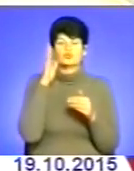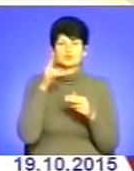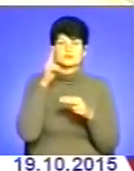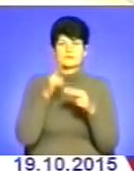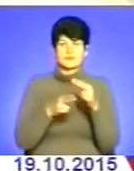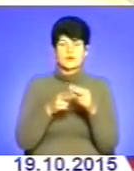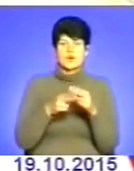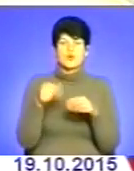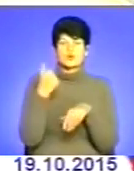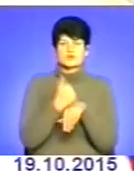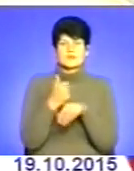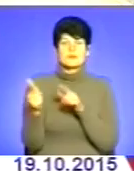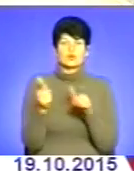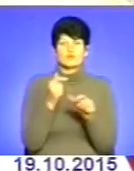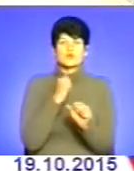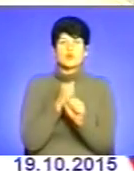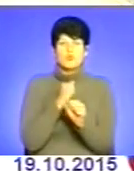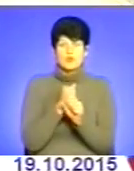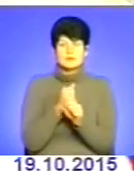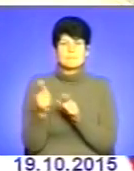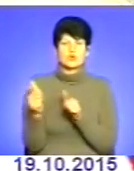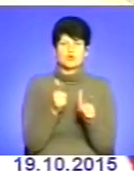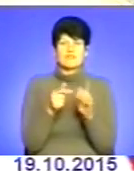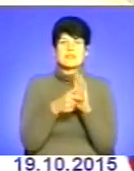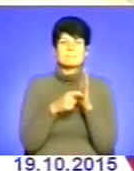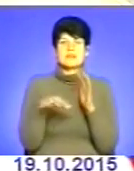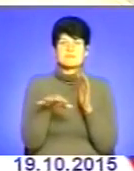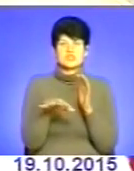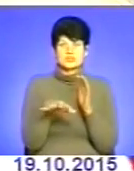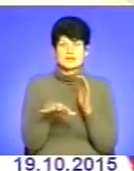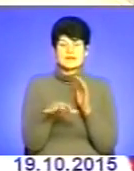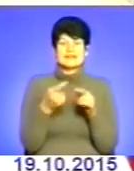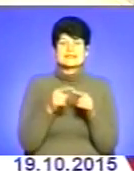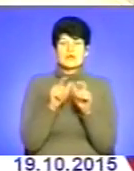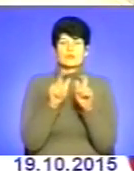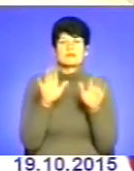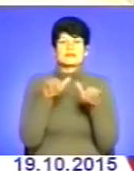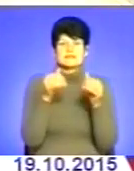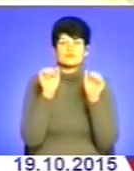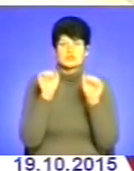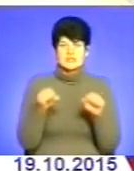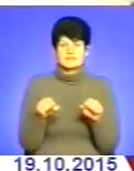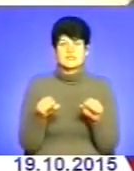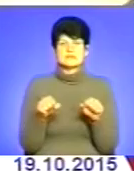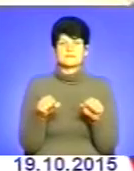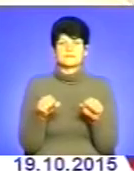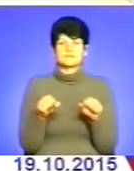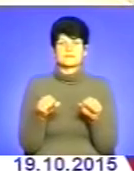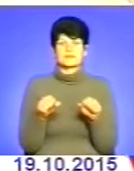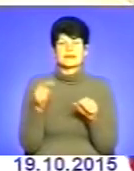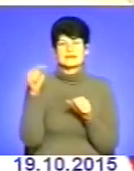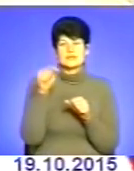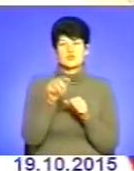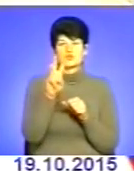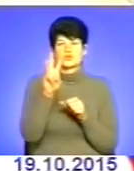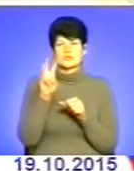основні підготовчі роботи Підготовлене приміщення і даний об'єкт дасть можливість щонайменше 1300